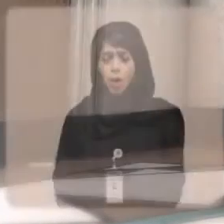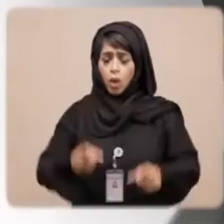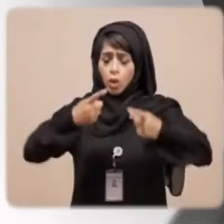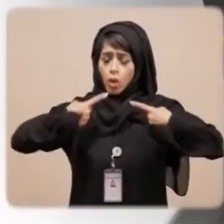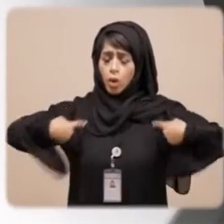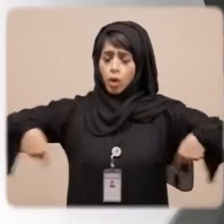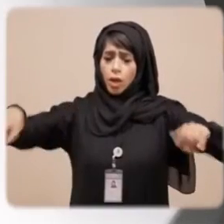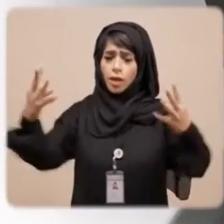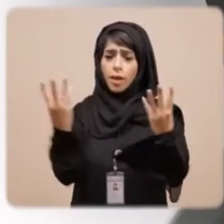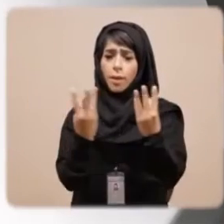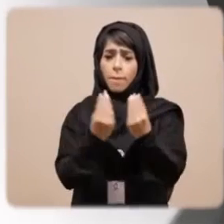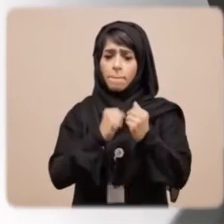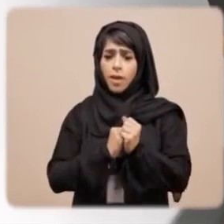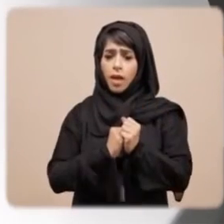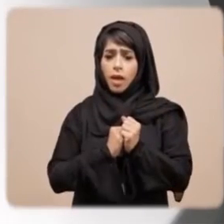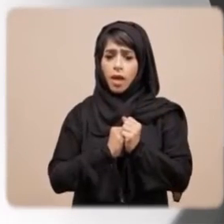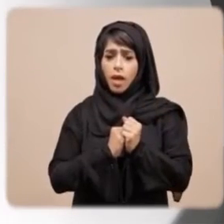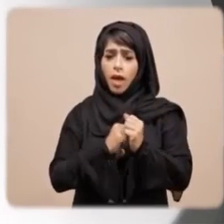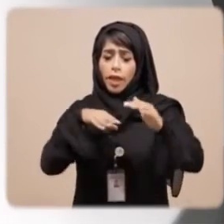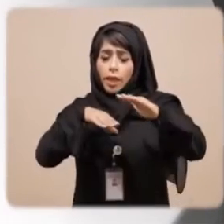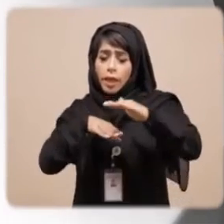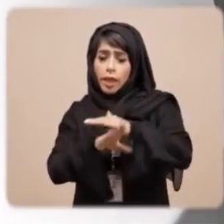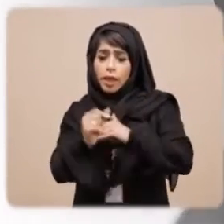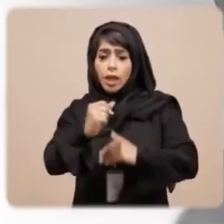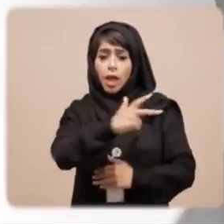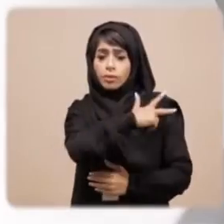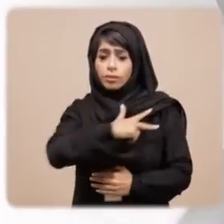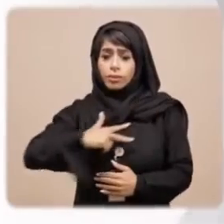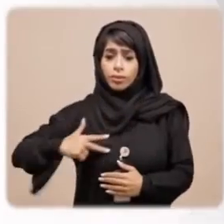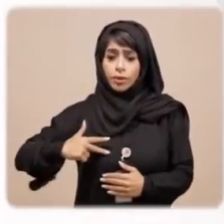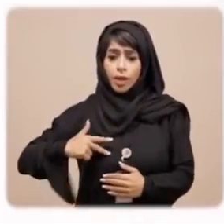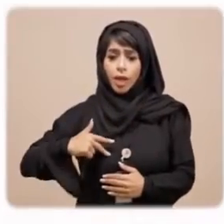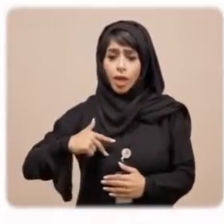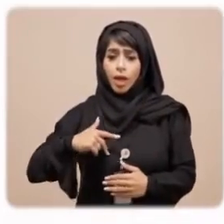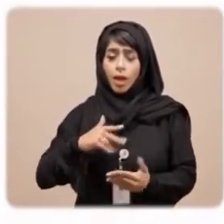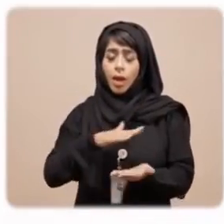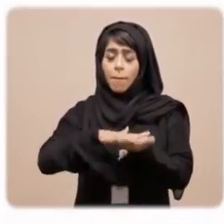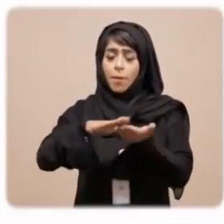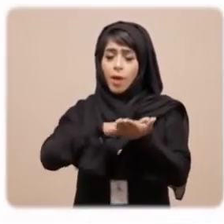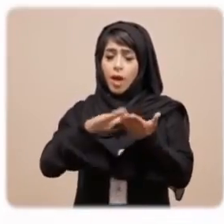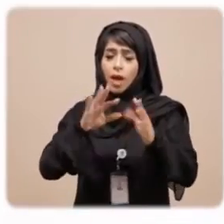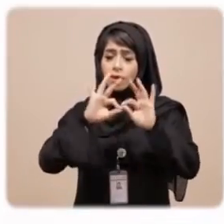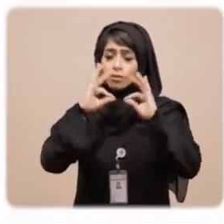كلنا معا في أرجاء دائرة مجتمعها مكان للجميع